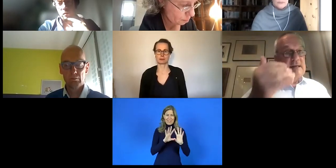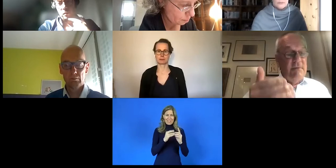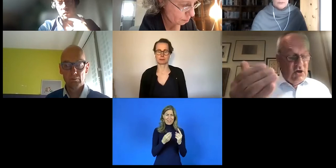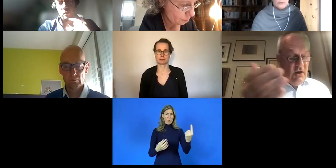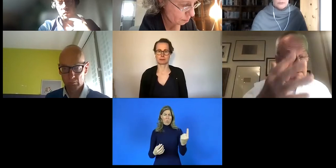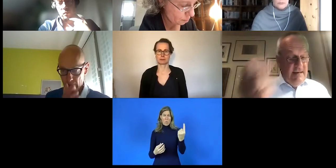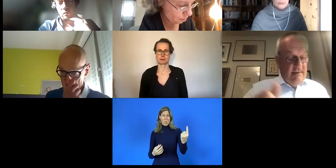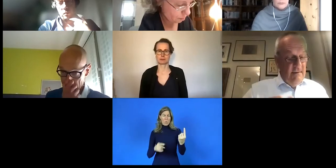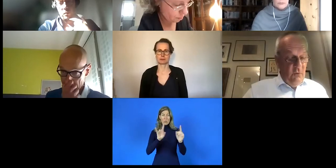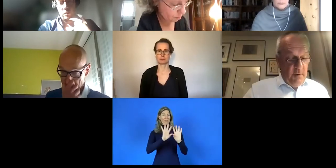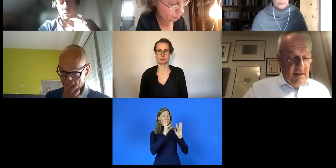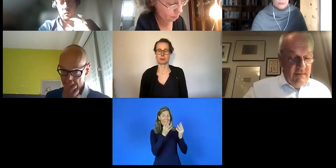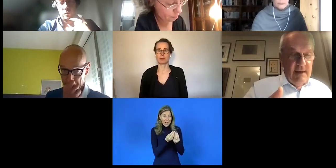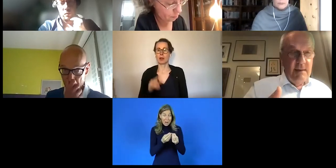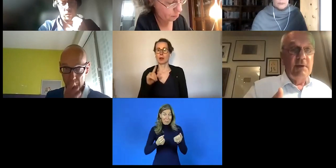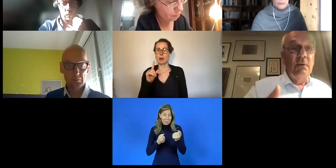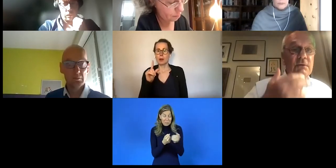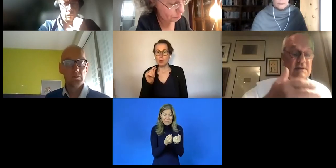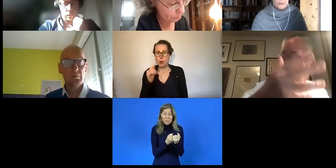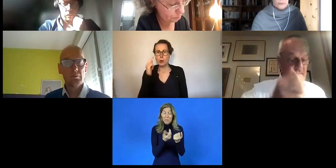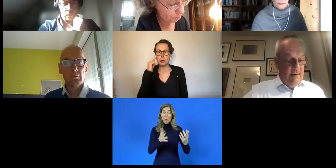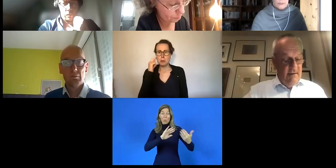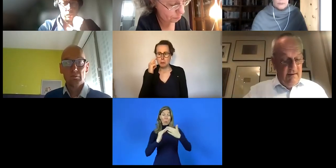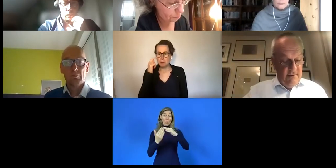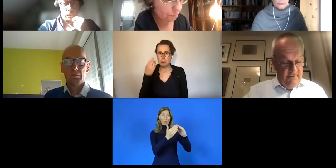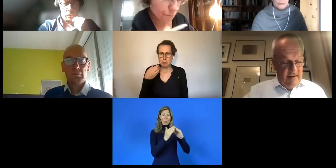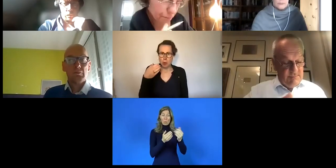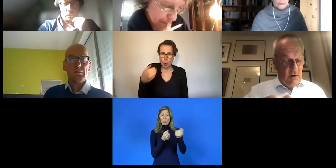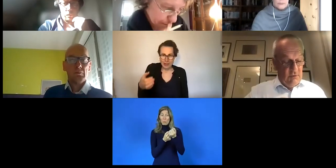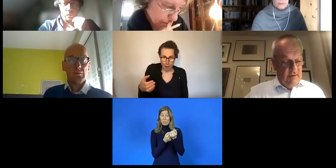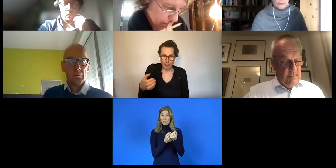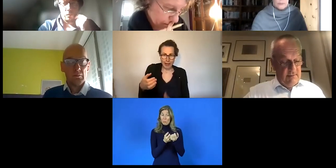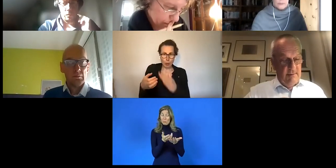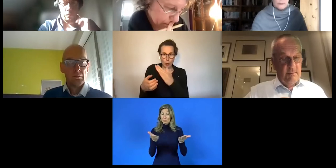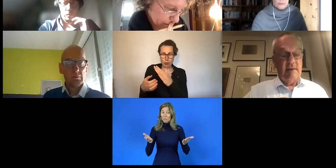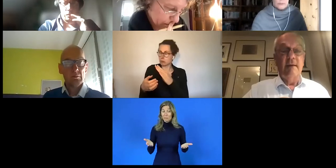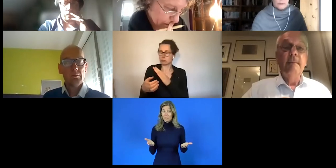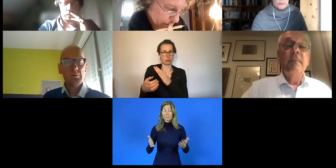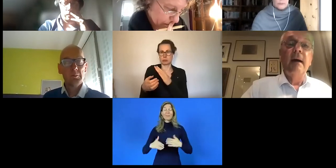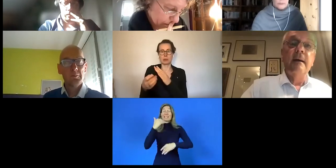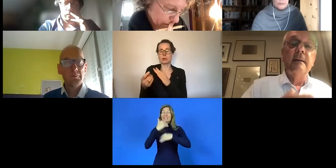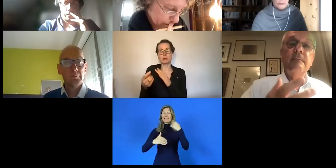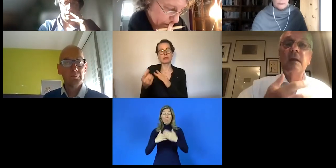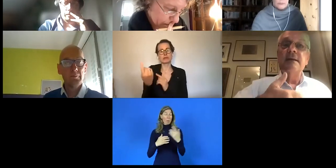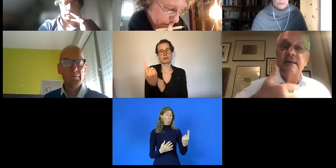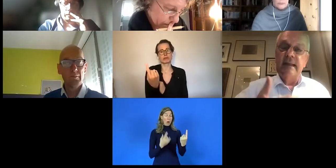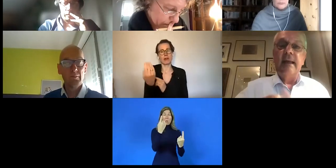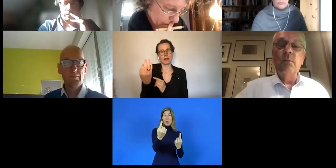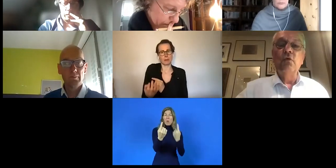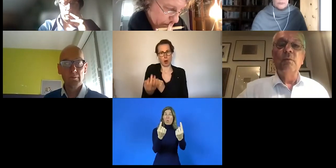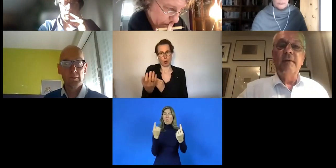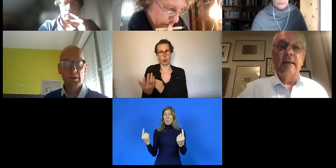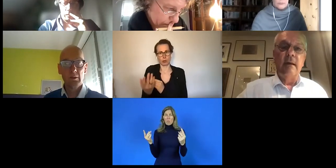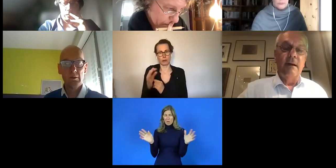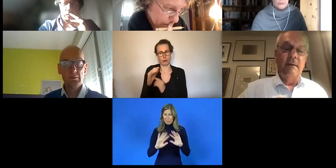Also wir schauen nicht, wo bringen wir jemanden unter, sondern was braucht jemand, damit er sein